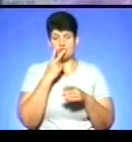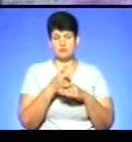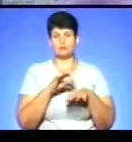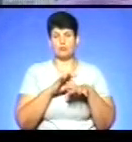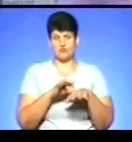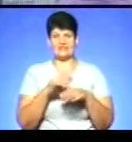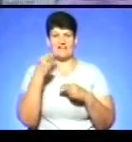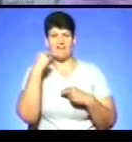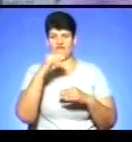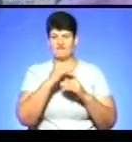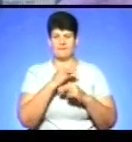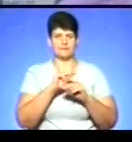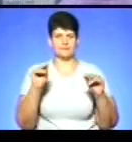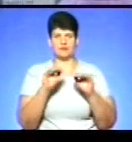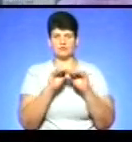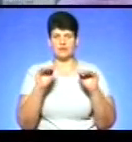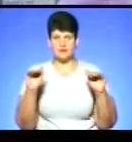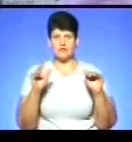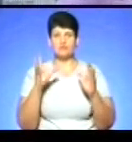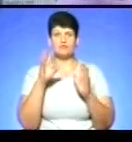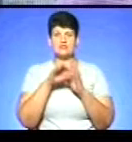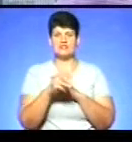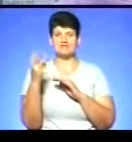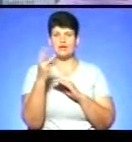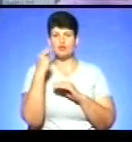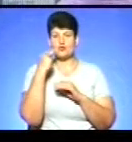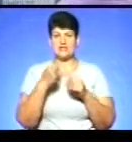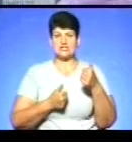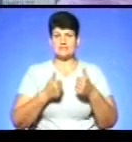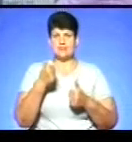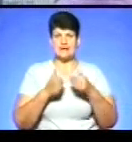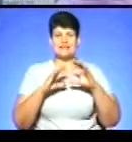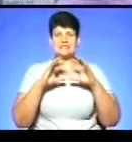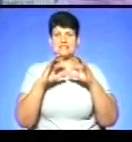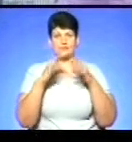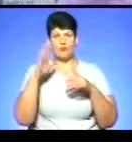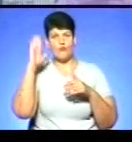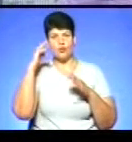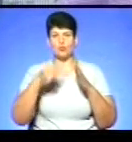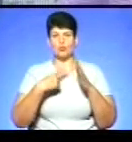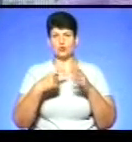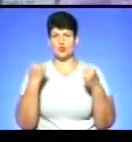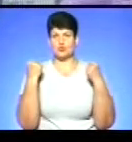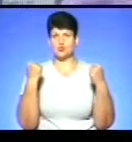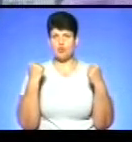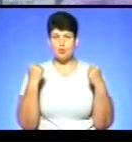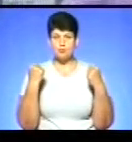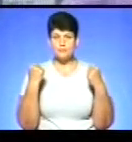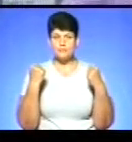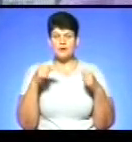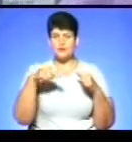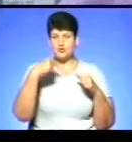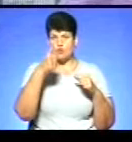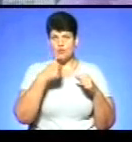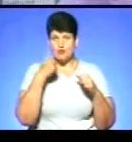традиційно змагання в Тернополі війшли в трійку найкращих змагань світу з водно-моторного спорту. Тому в цьому